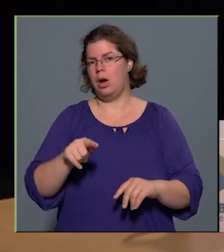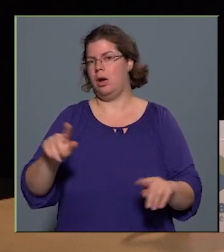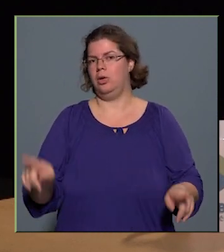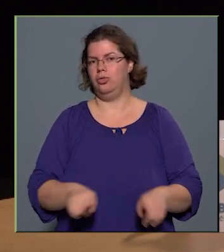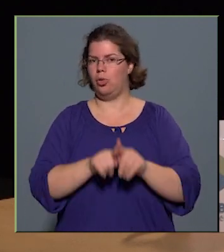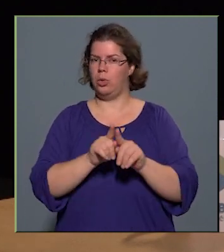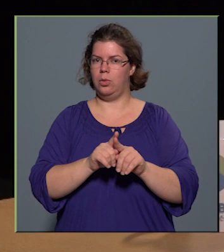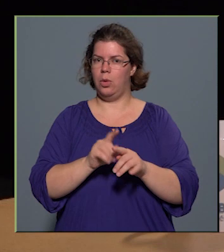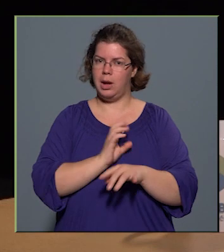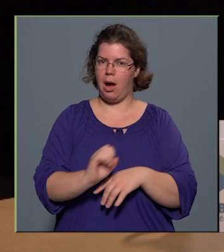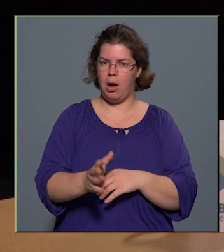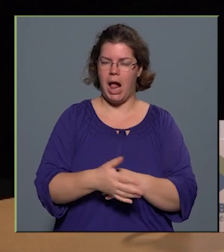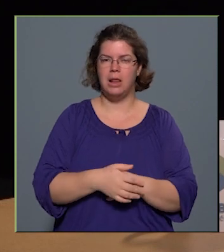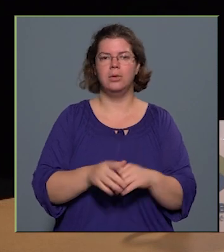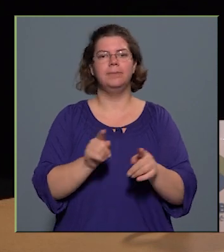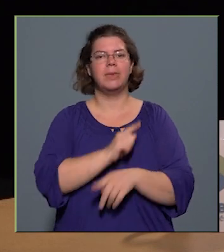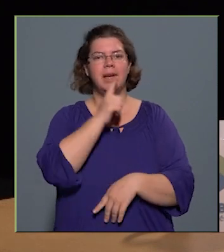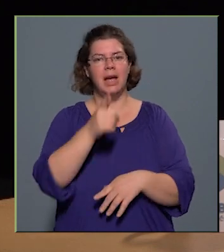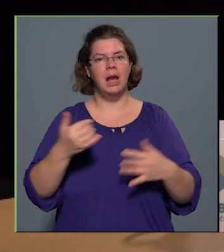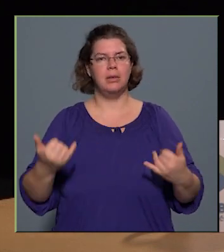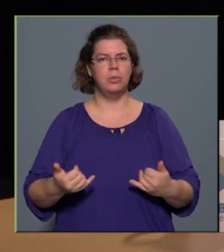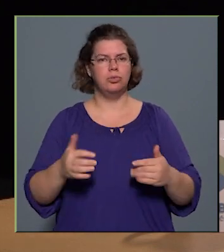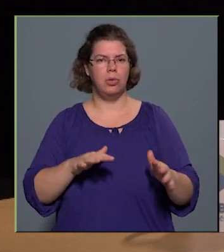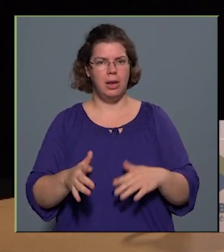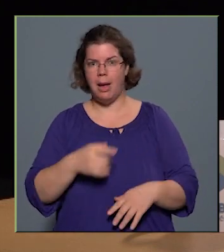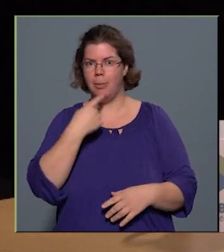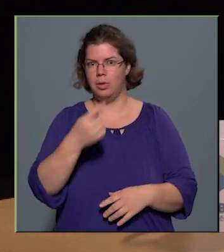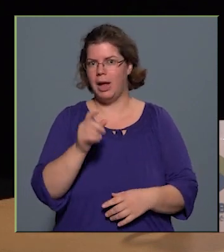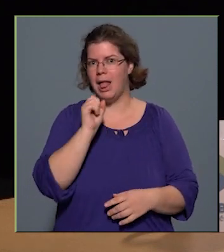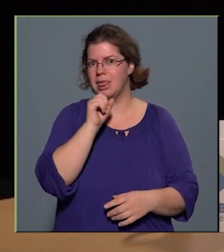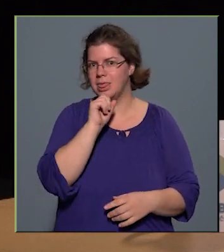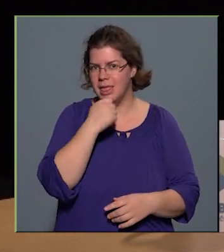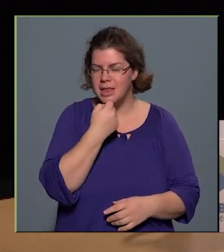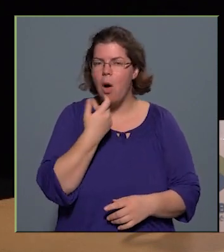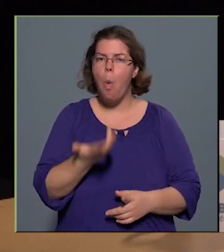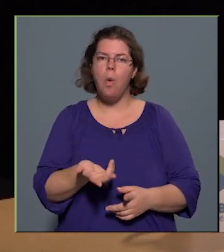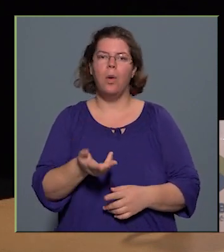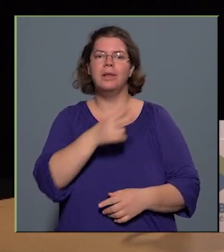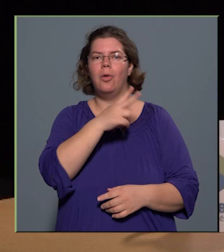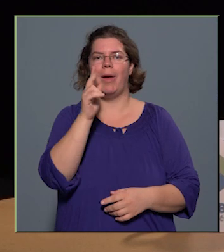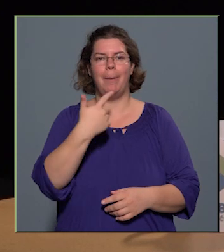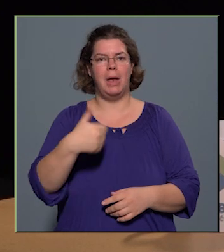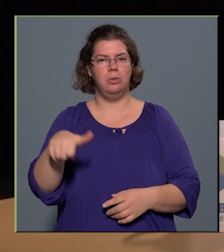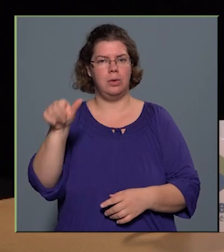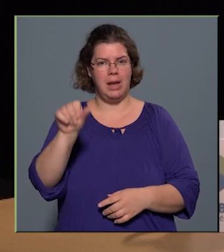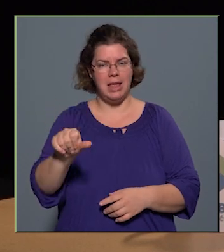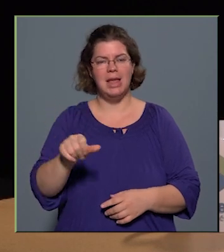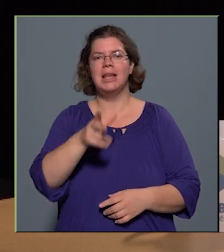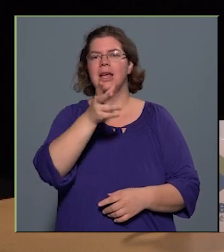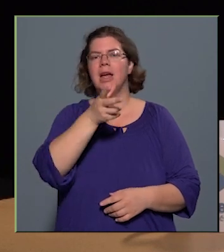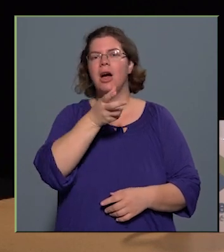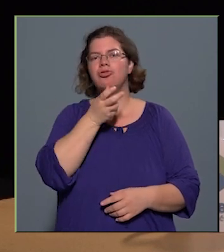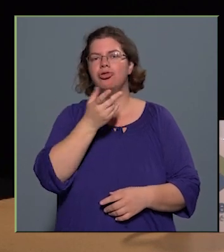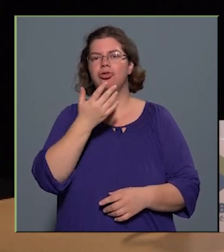rögtön reagálunk, ilyen lesz most ez talán, nevárulok eltitkot, november 21-én a Cserháti